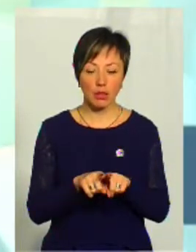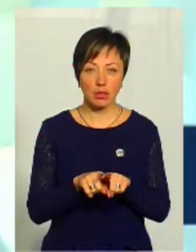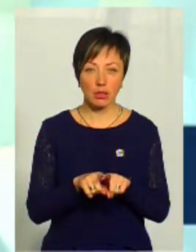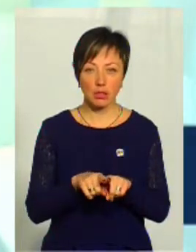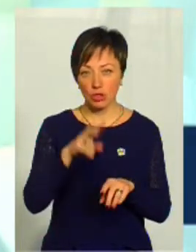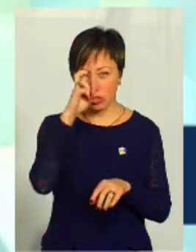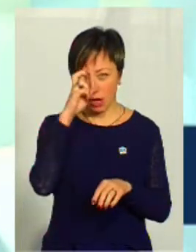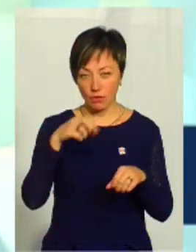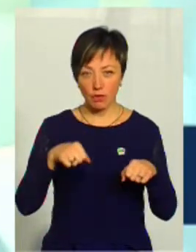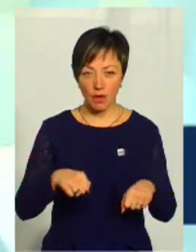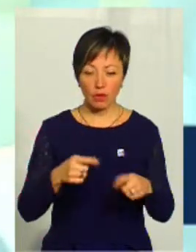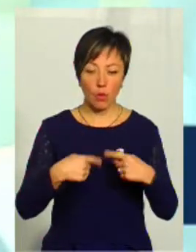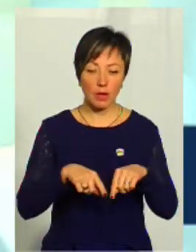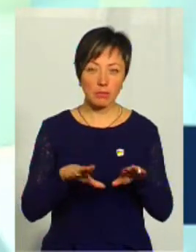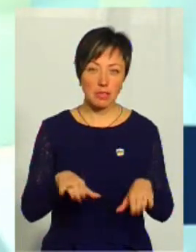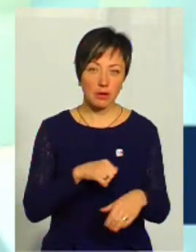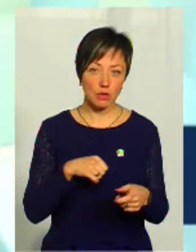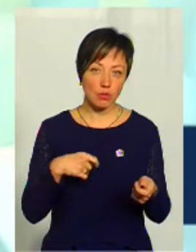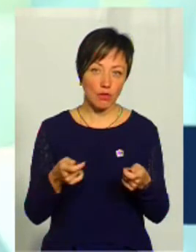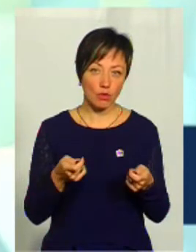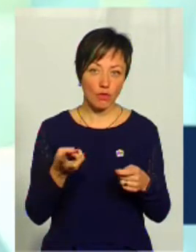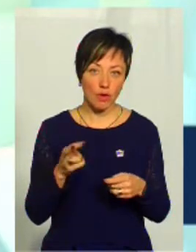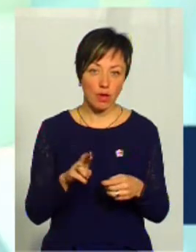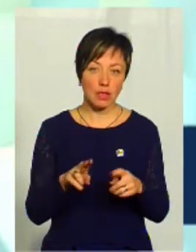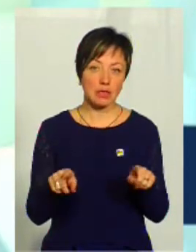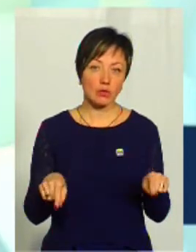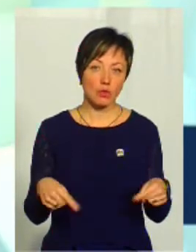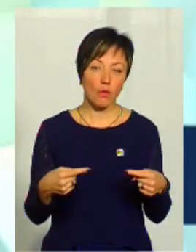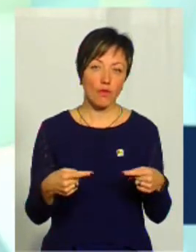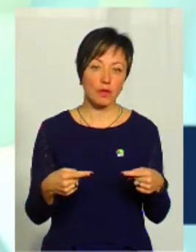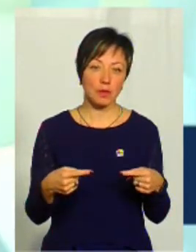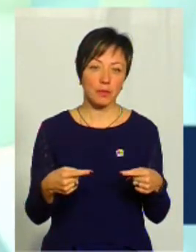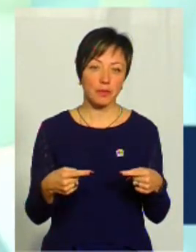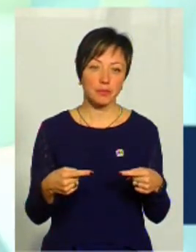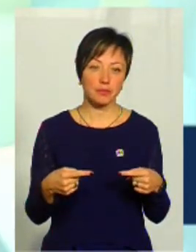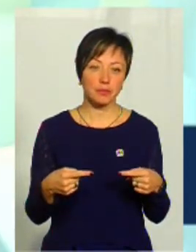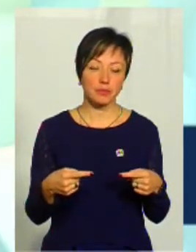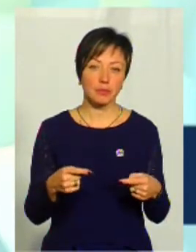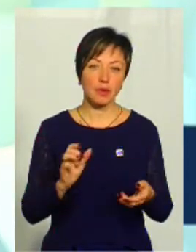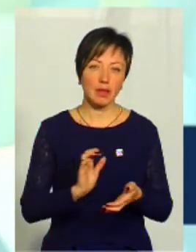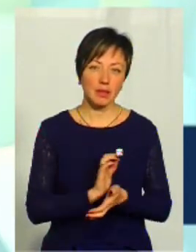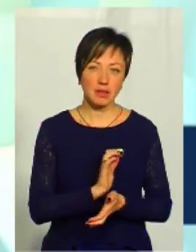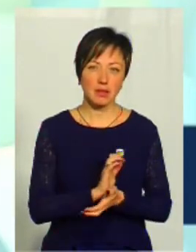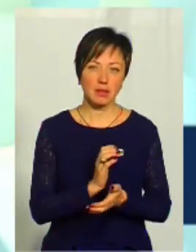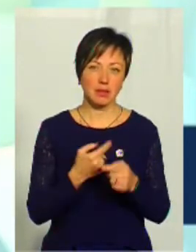державної влади, органи місцевого самоврядування, засновувати засоби друкованих